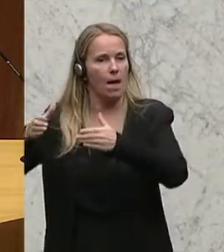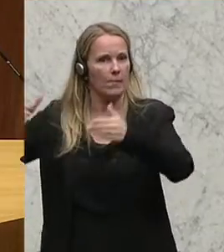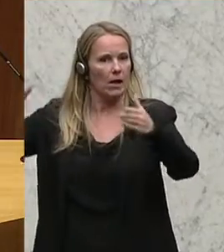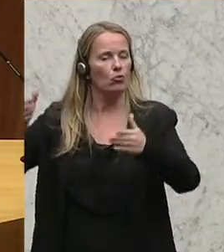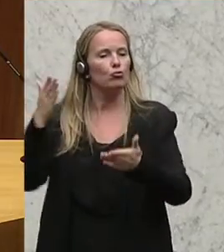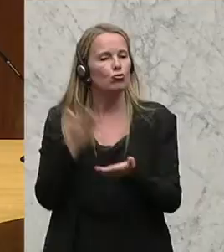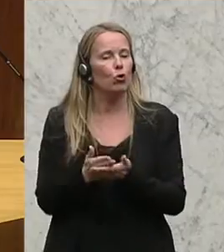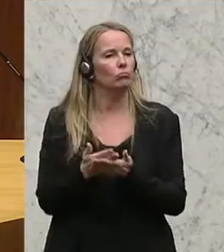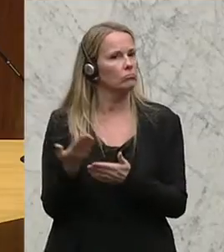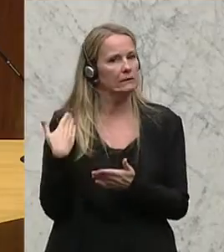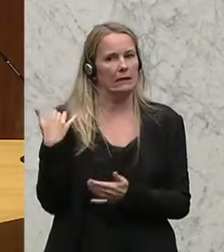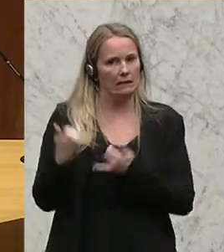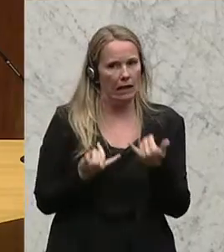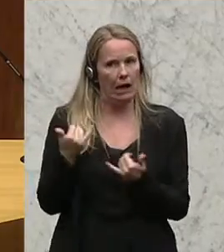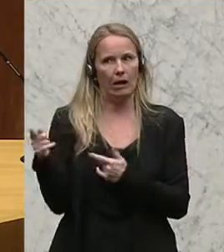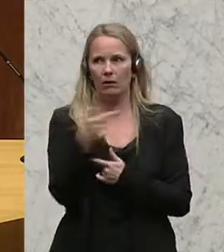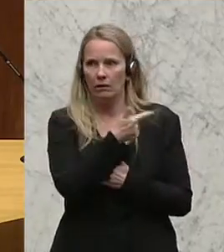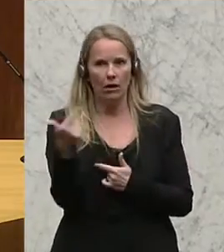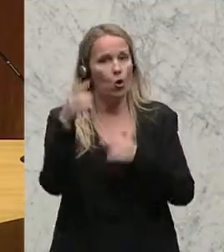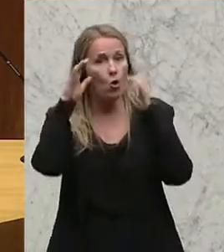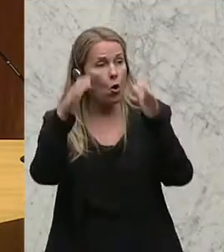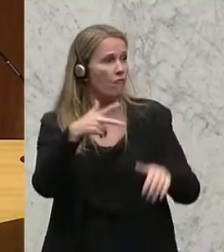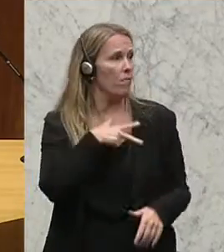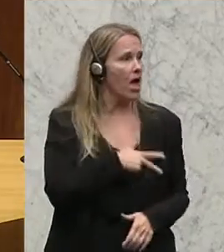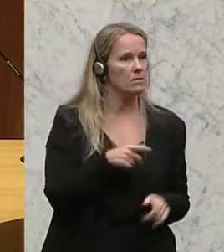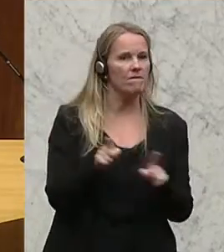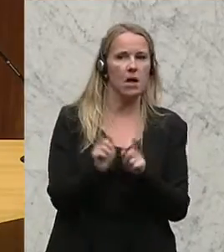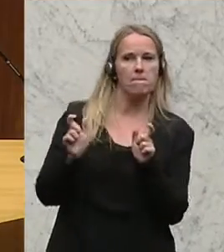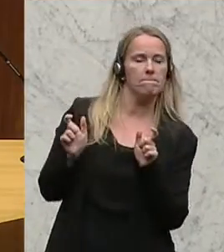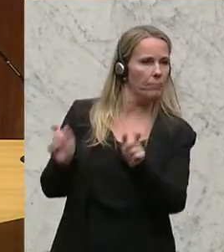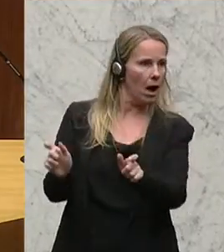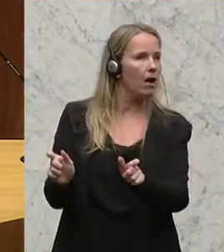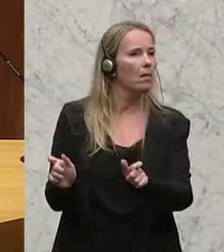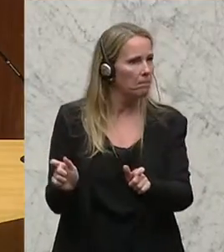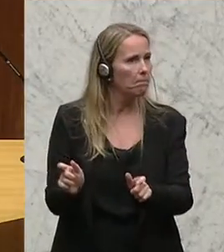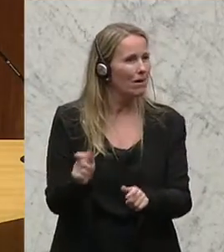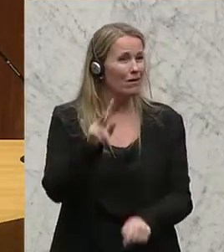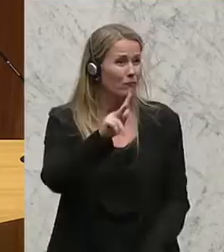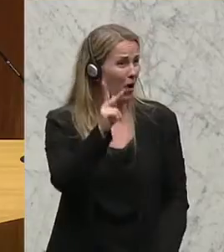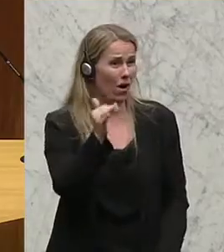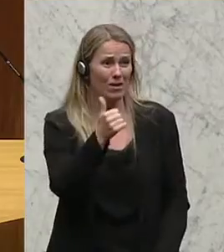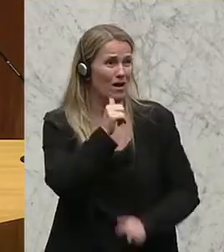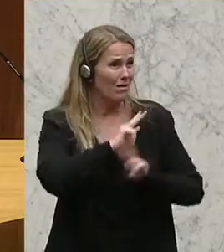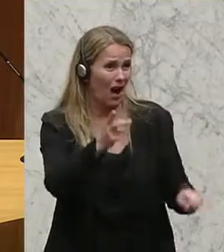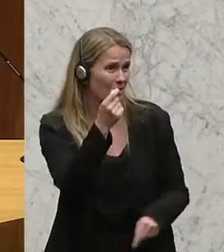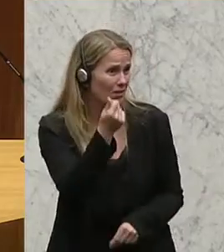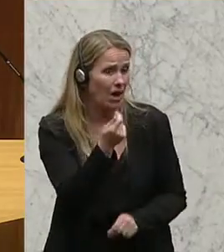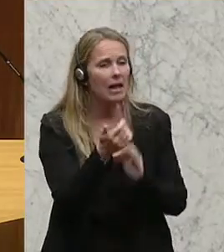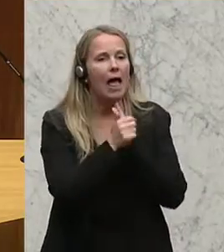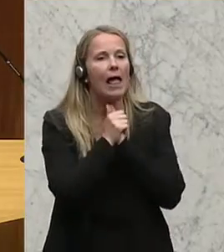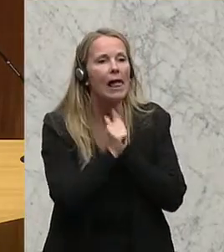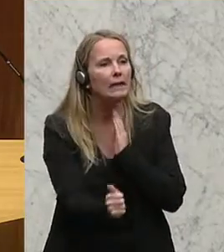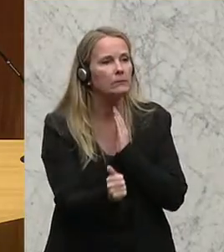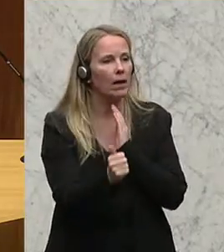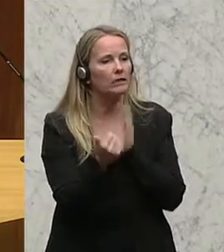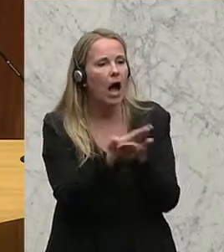seit Jahren verhindern sie das von ÖVP und SPÖ. Der VKI hat schlicht nicht das Geld, sich Experten in diesem